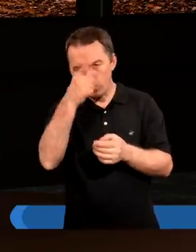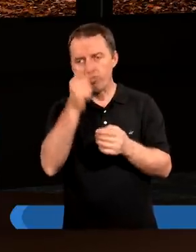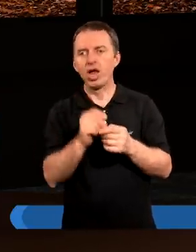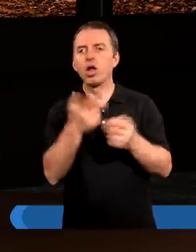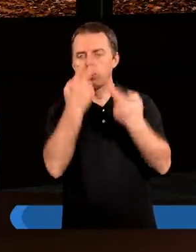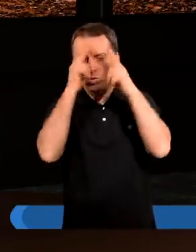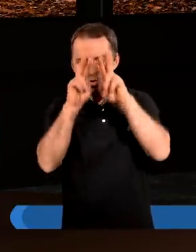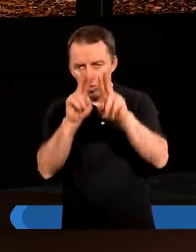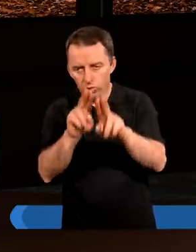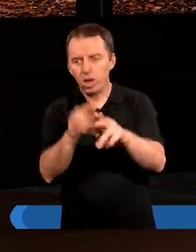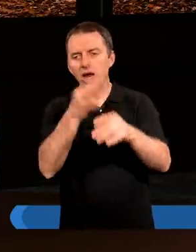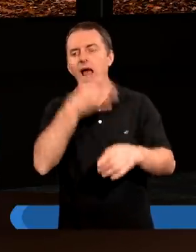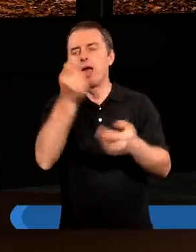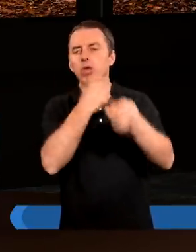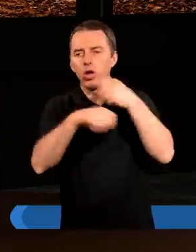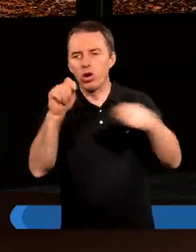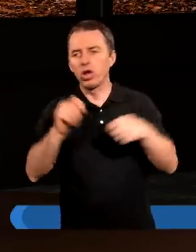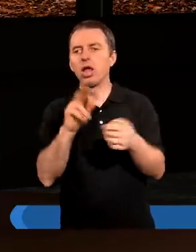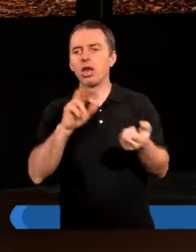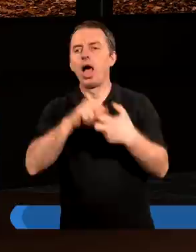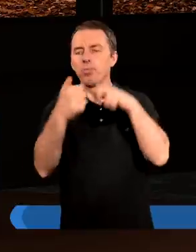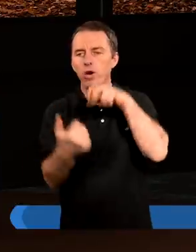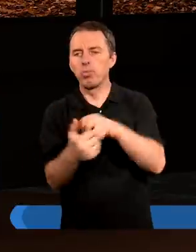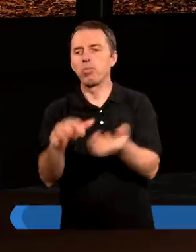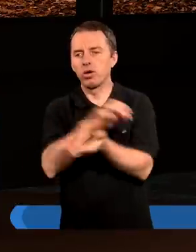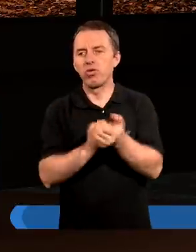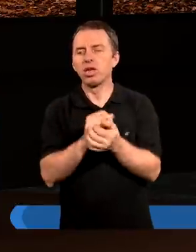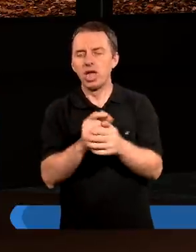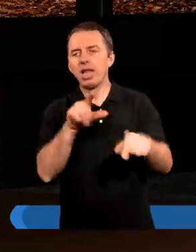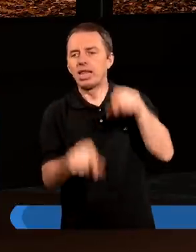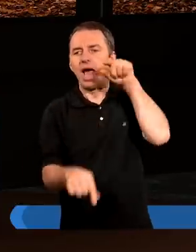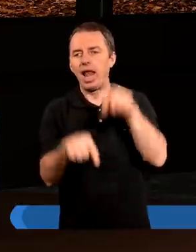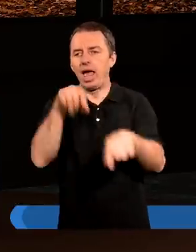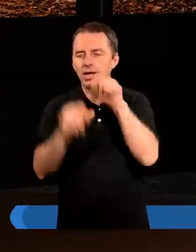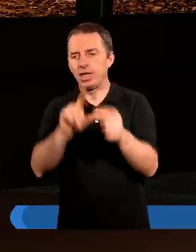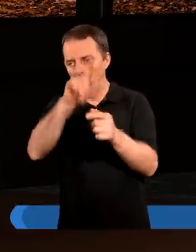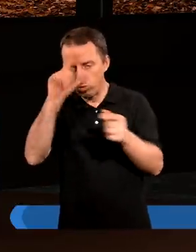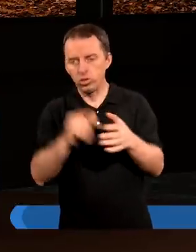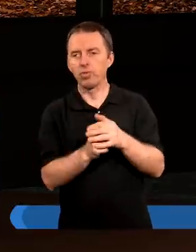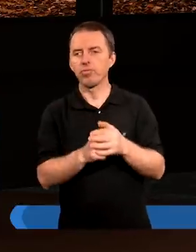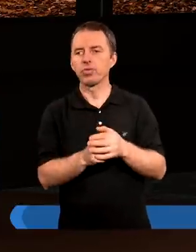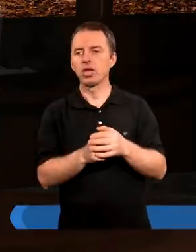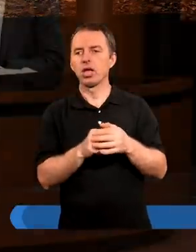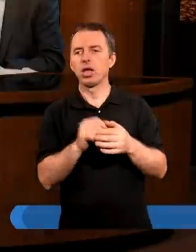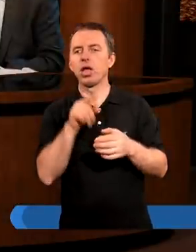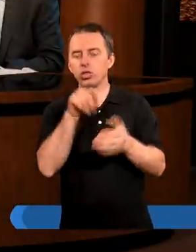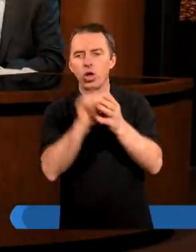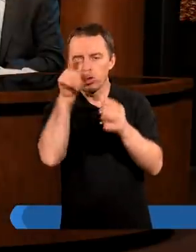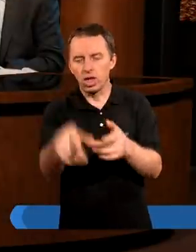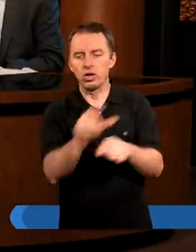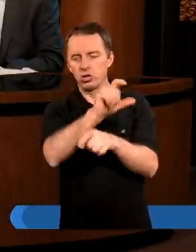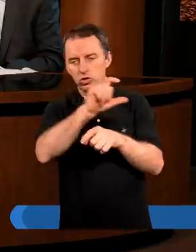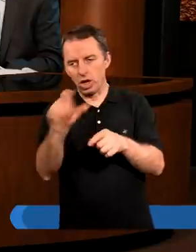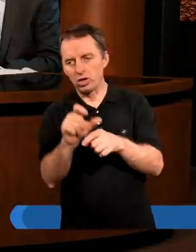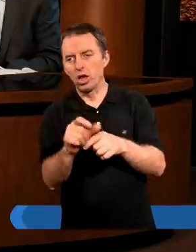uznali, że najlepszym rozwiązaniem na problemy świata jest selekcja ludzi. Dziękuję i do tej pory